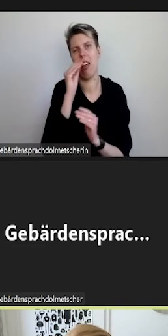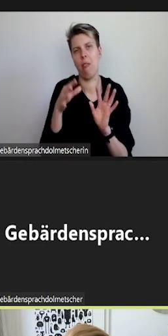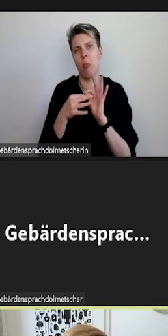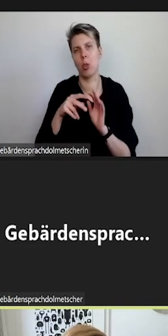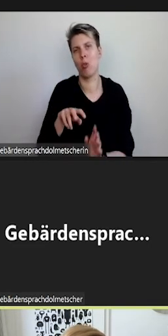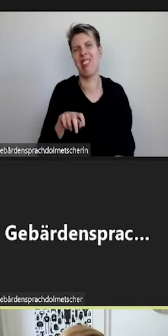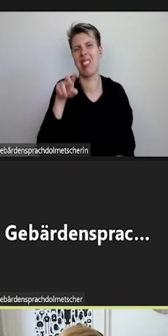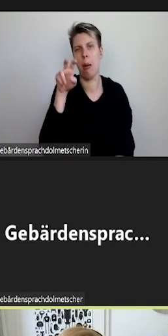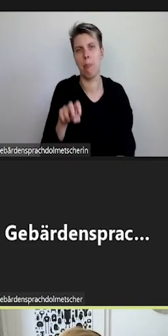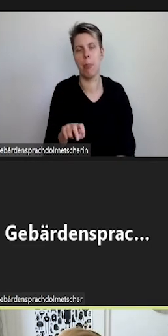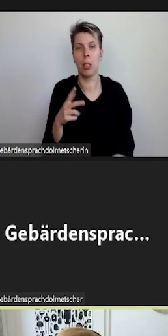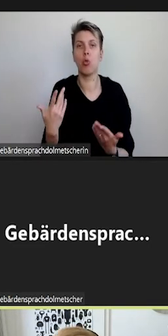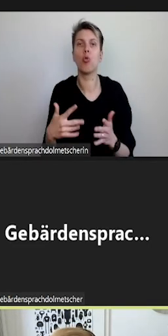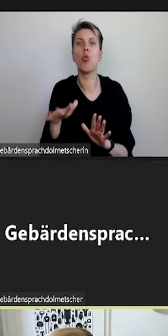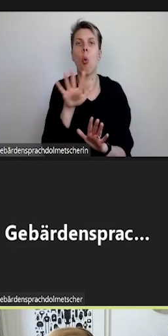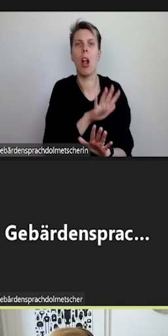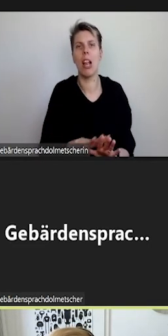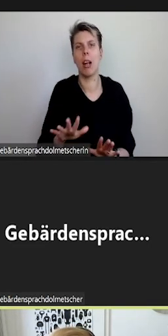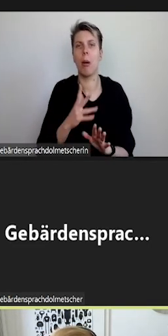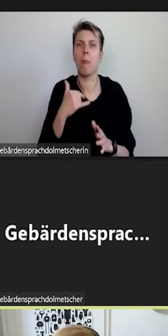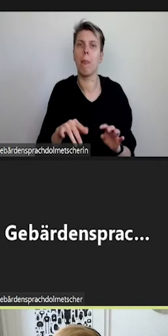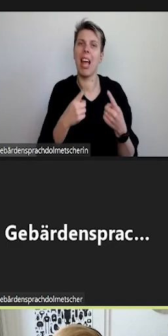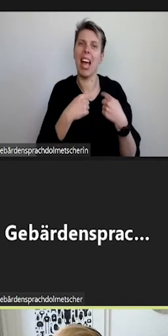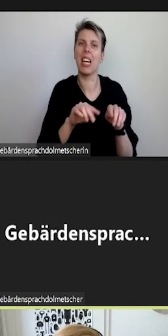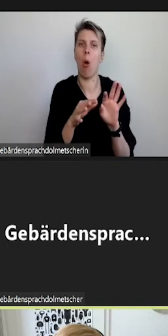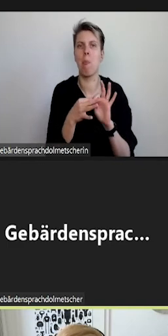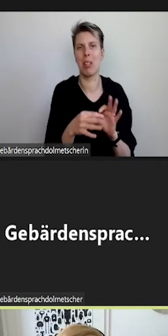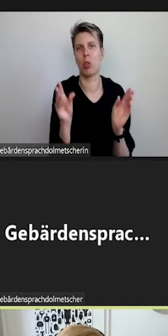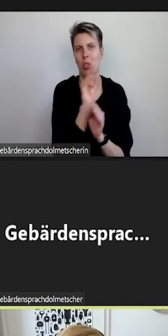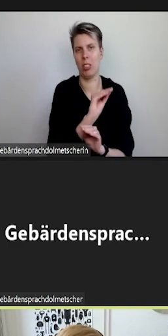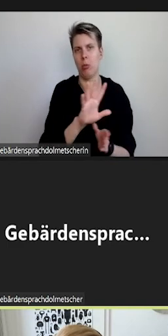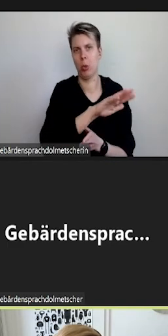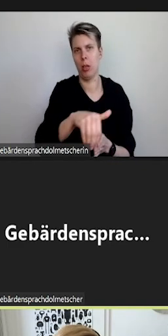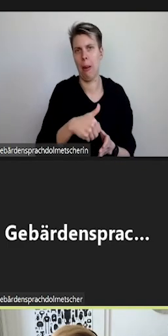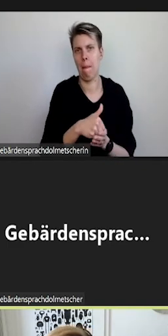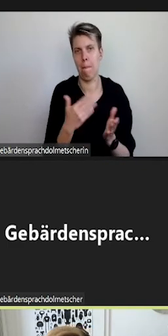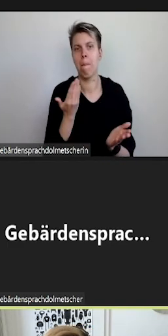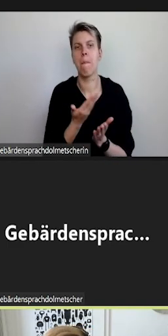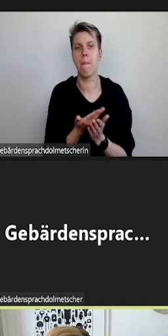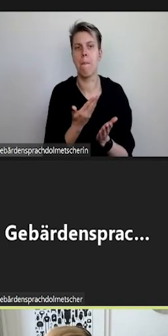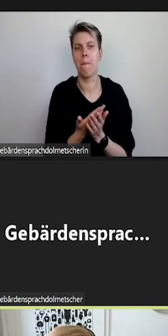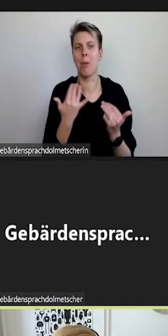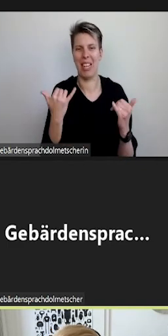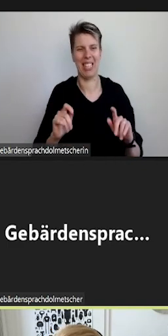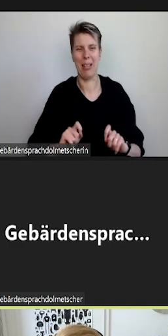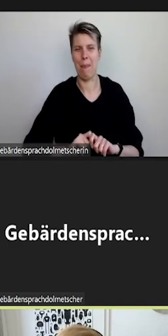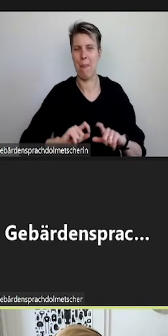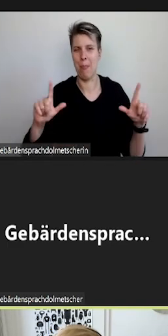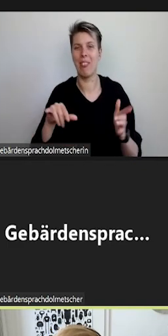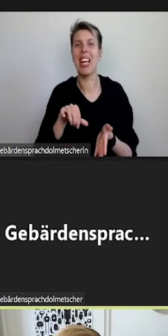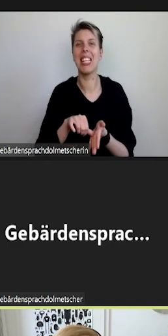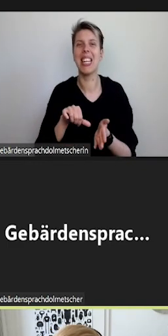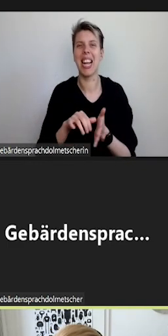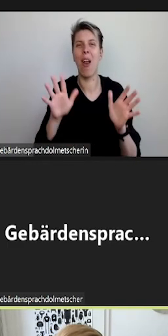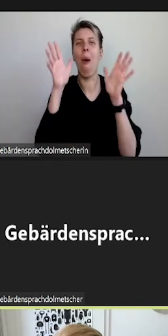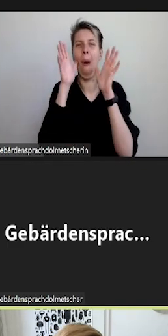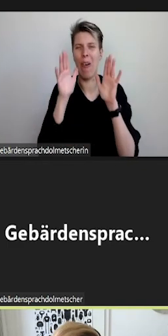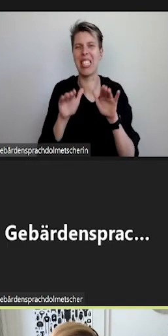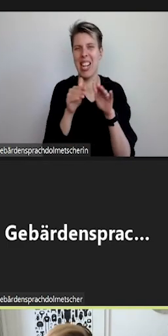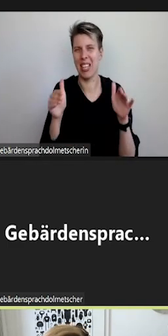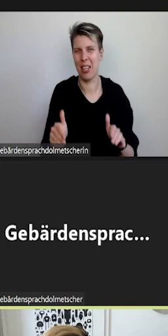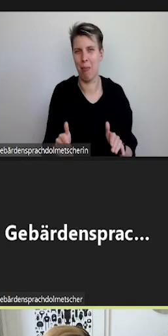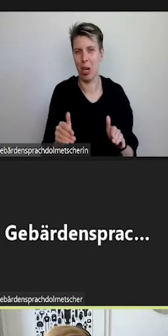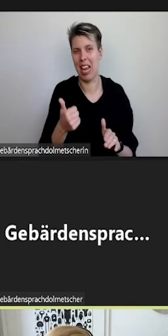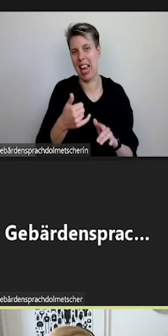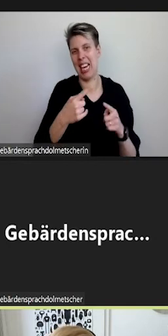Der Lageplan bietet auch noch weitere raumbezogene Informationen an. Abgebildet ist jetzt ein Screenshot vom zentralen Hörsaalgebäude, in dem ein Raum